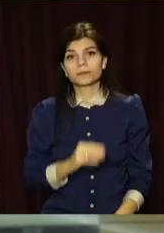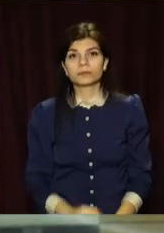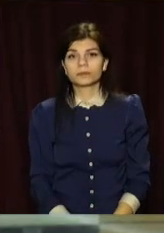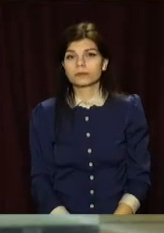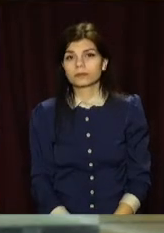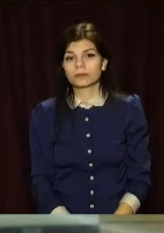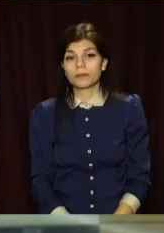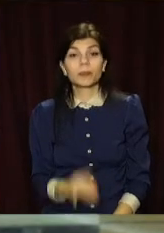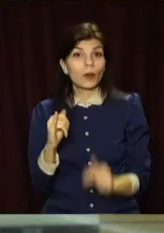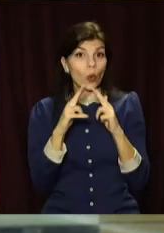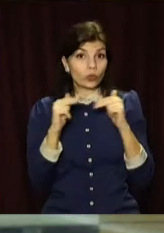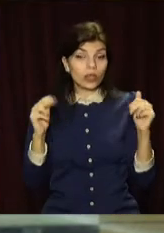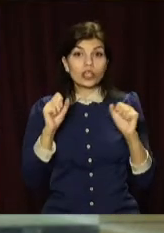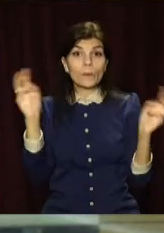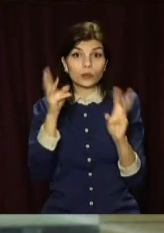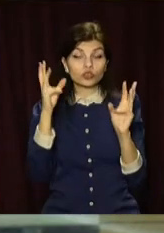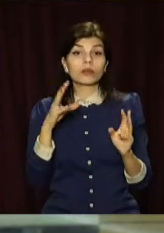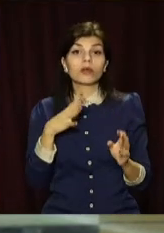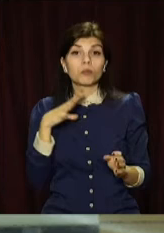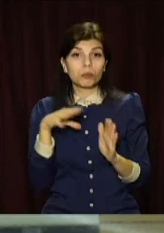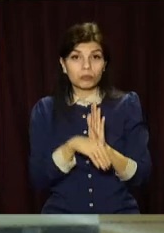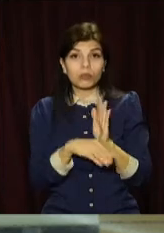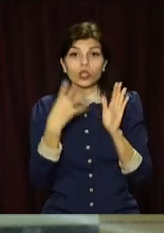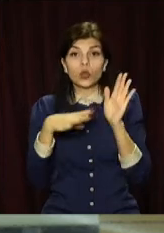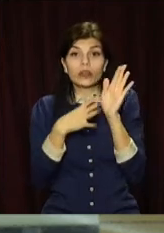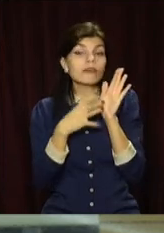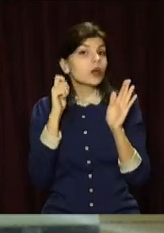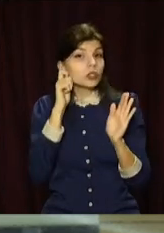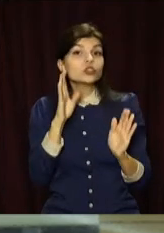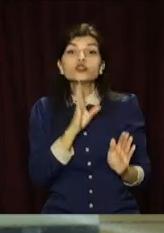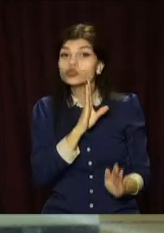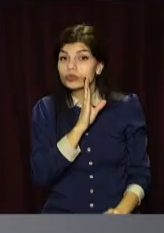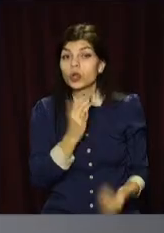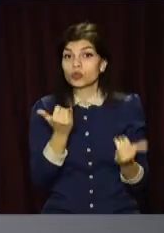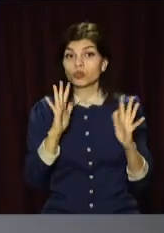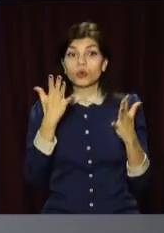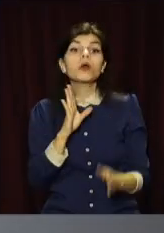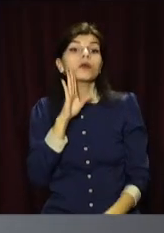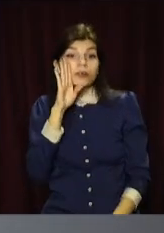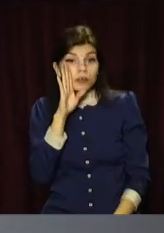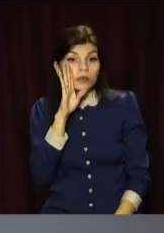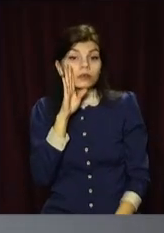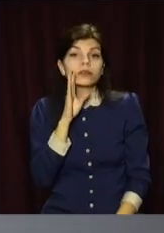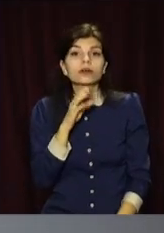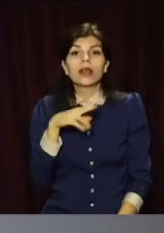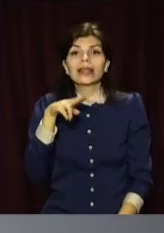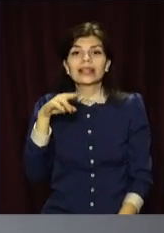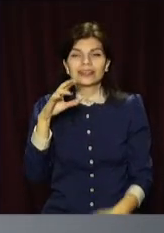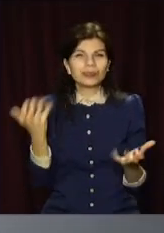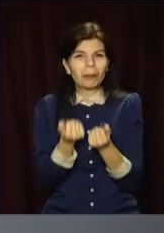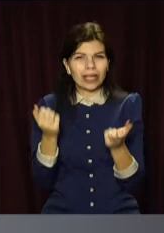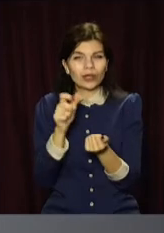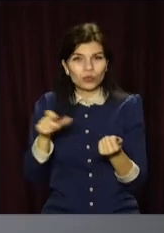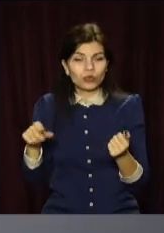У Дніпрі на пожежі загинула 49-річна жінка. Це сталося сьогодні зранку. За даними ДСНСників,